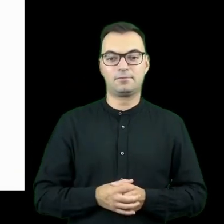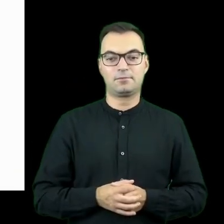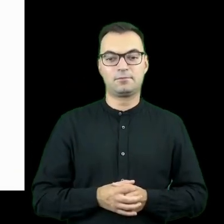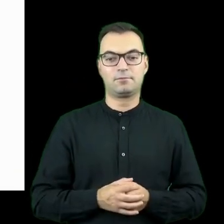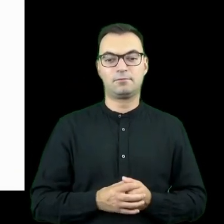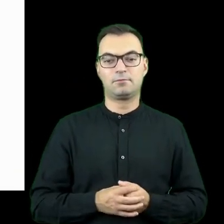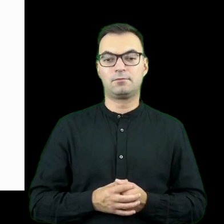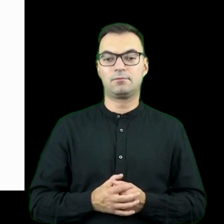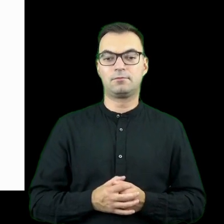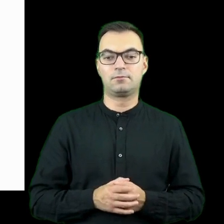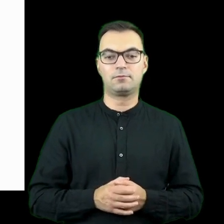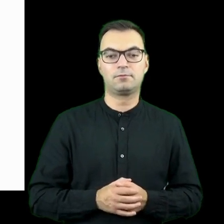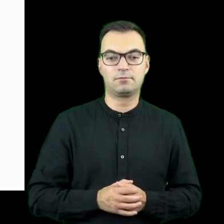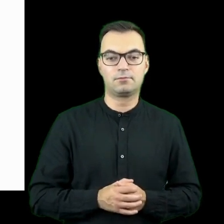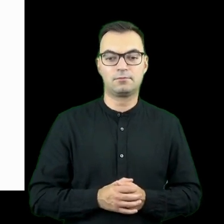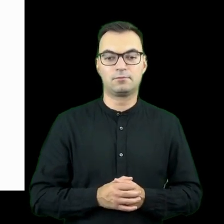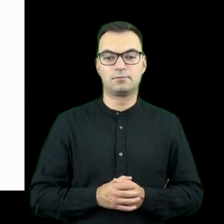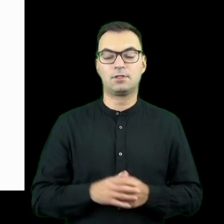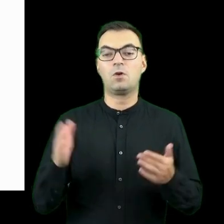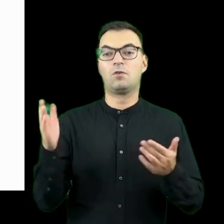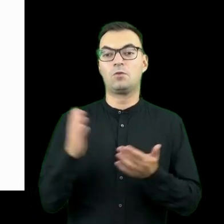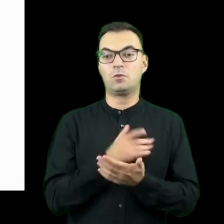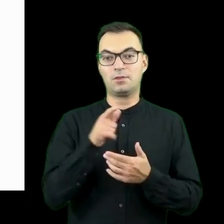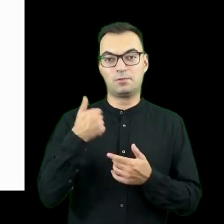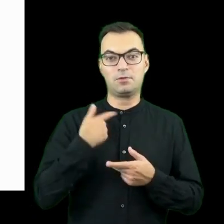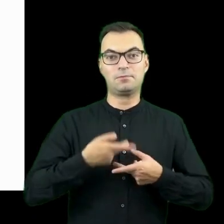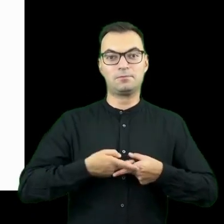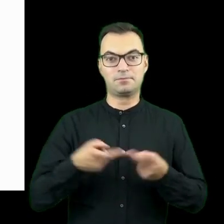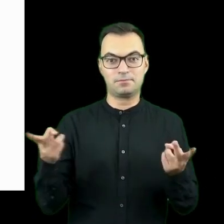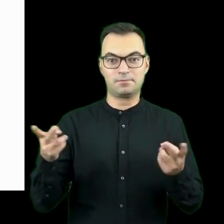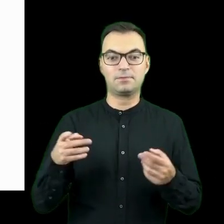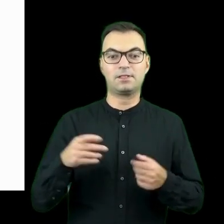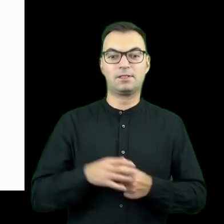Czyli kuchni, w której była serwowana